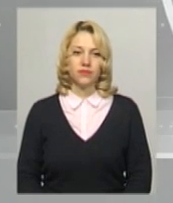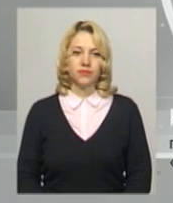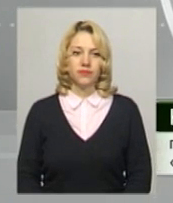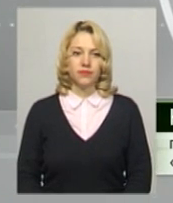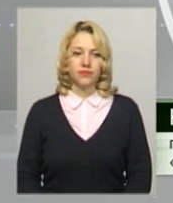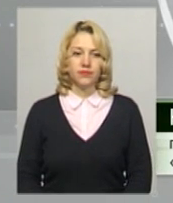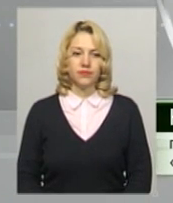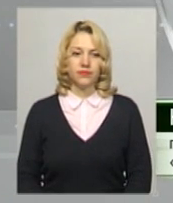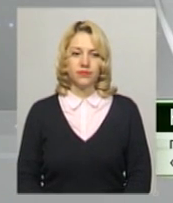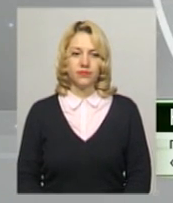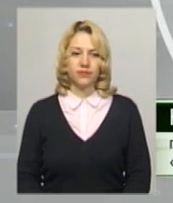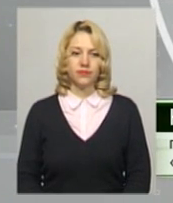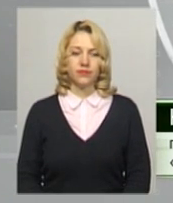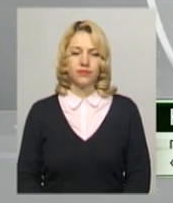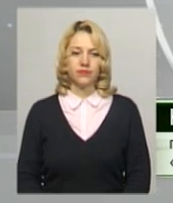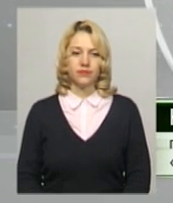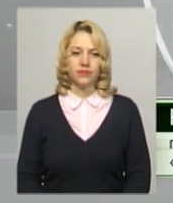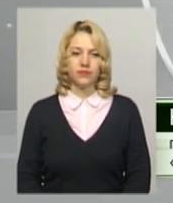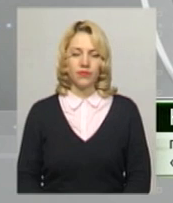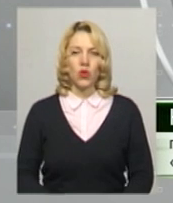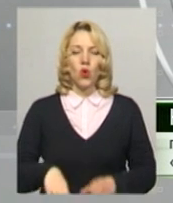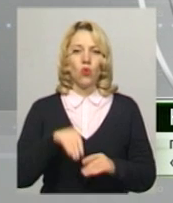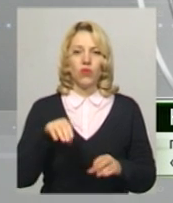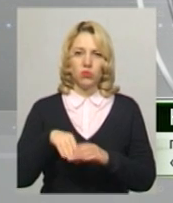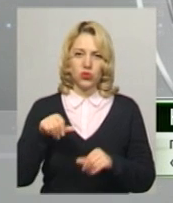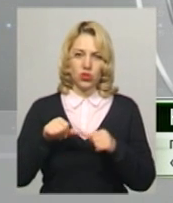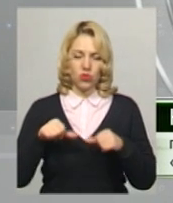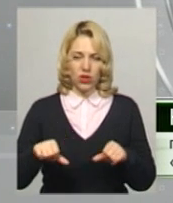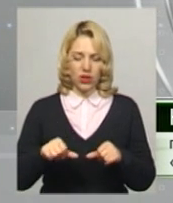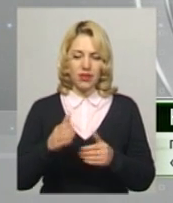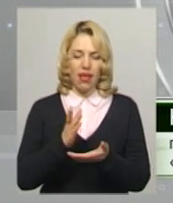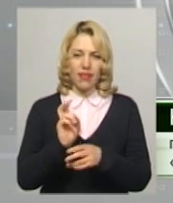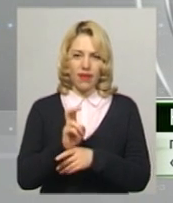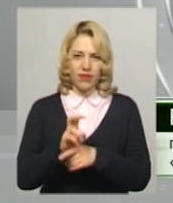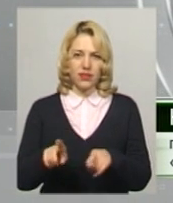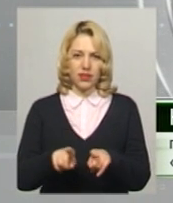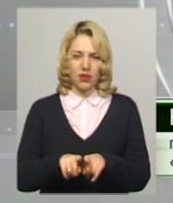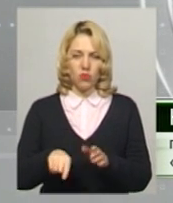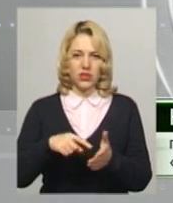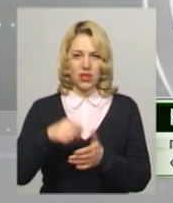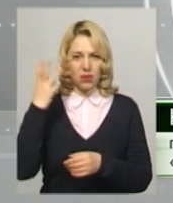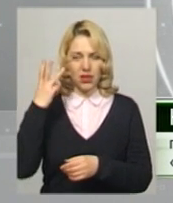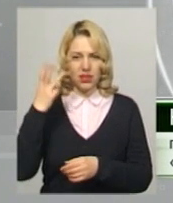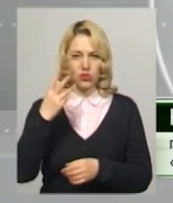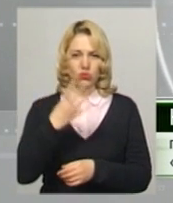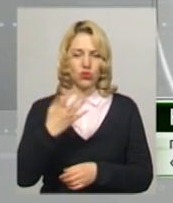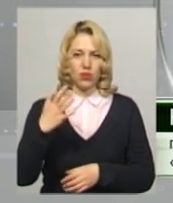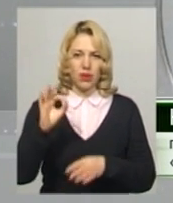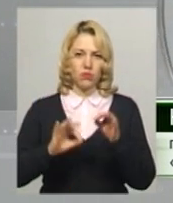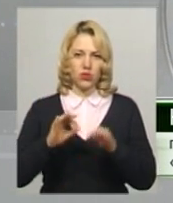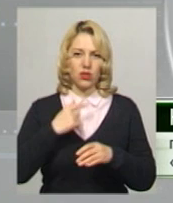Діявка виборців по округах наступна. У місті Хмельницькому 45%